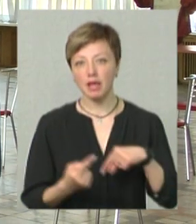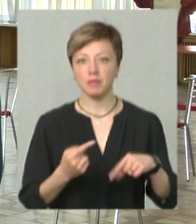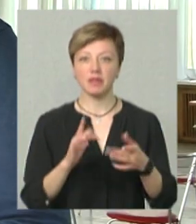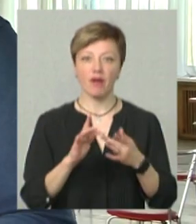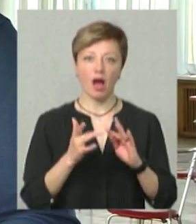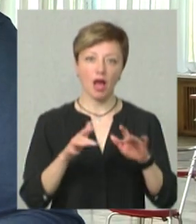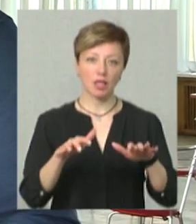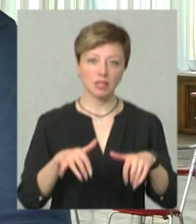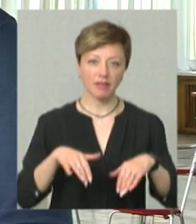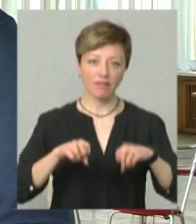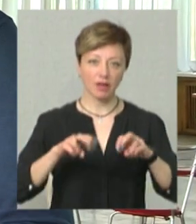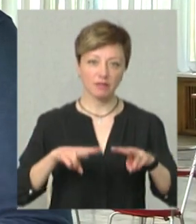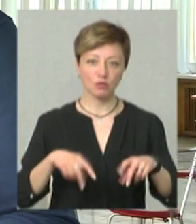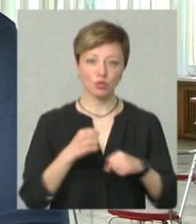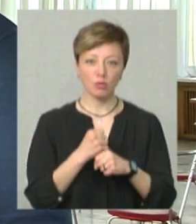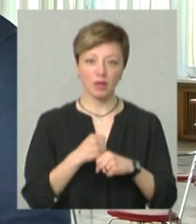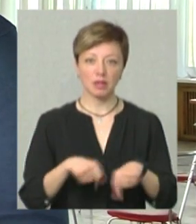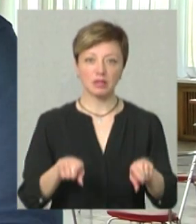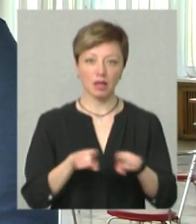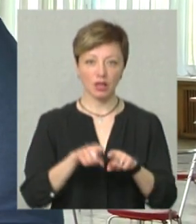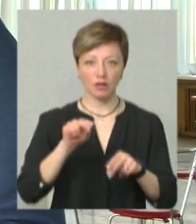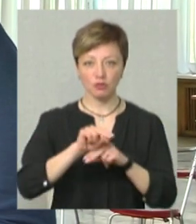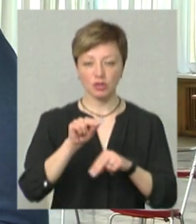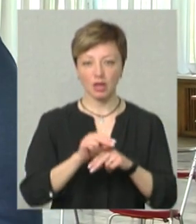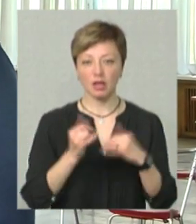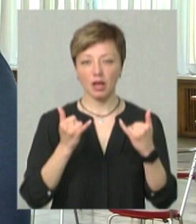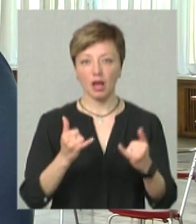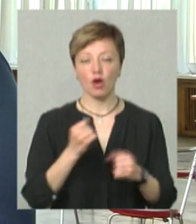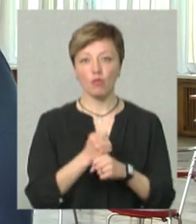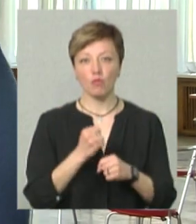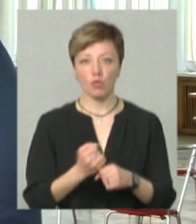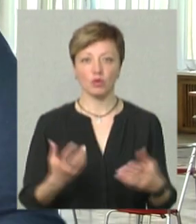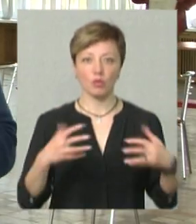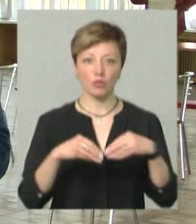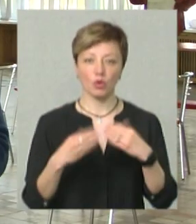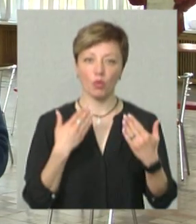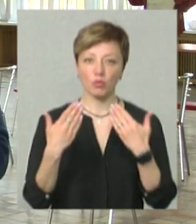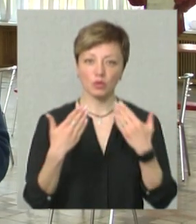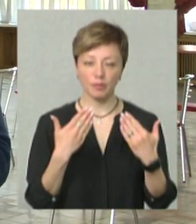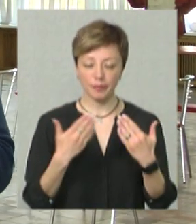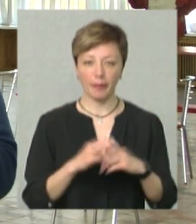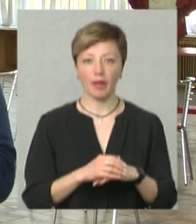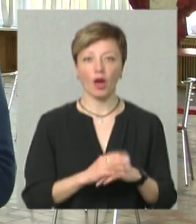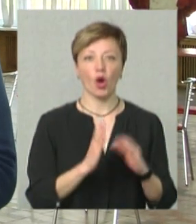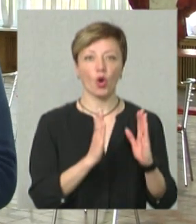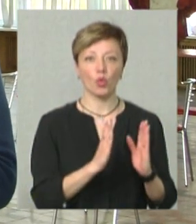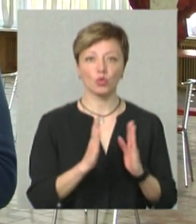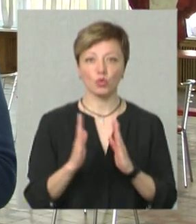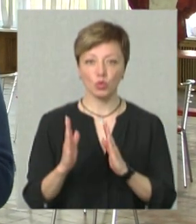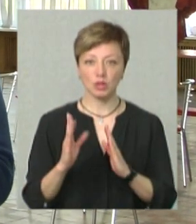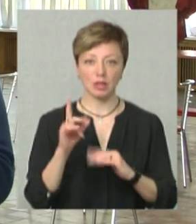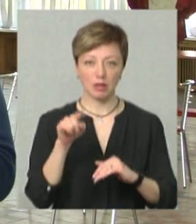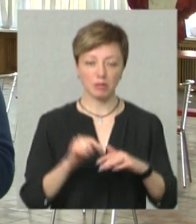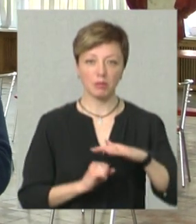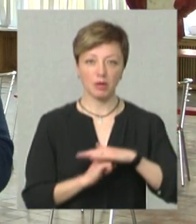фахівців. Зробили такий простір для навчання, для роботи, для об'єднання, ком'юніті. Гортожиток, ми на